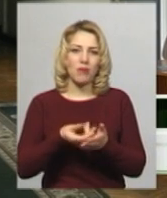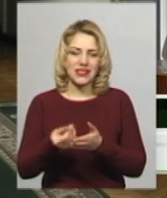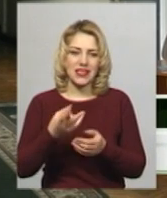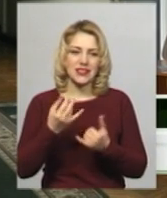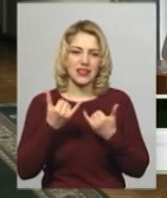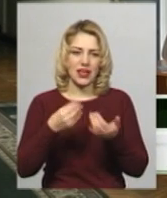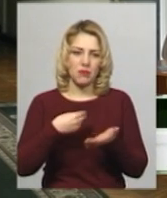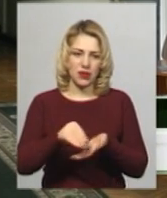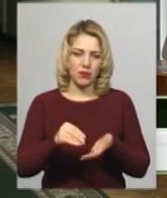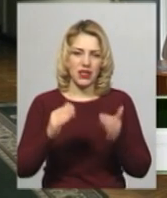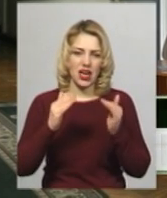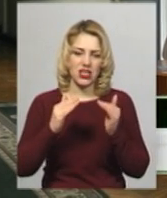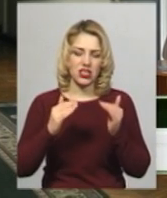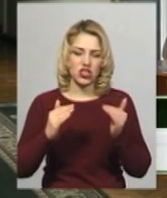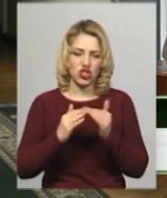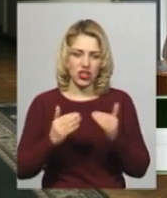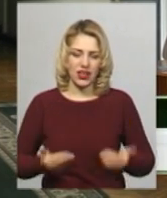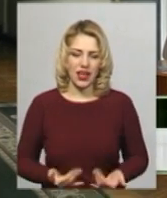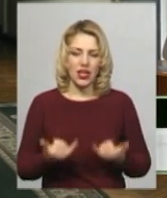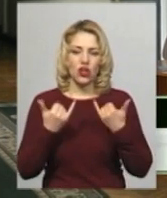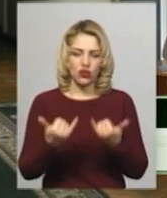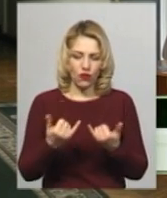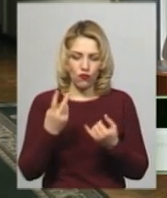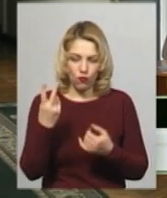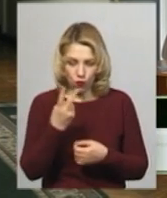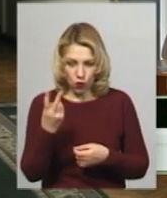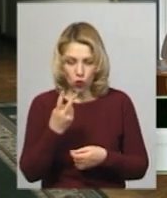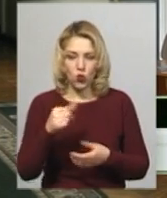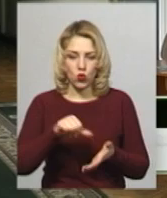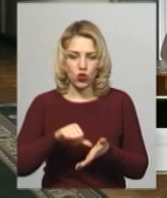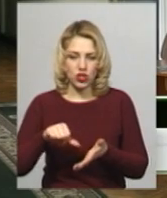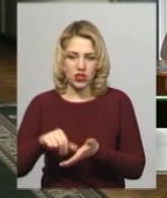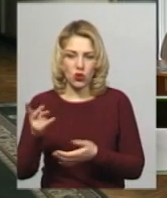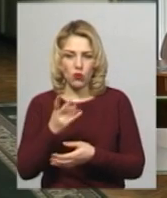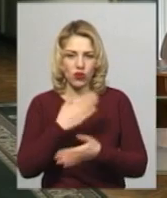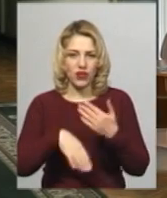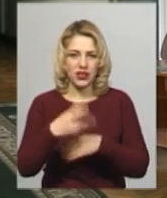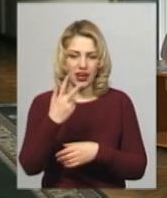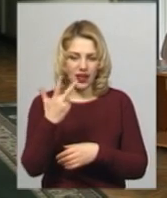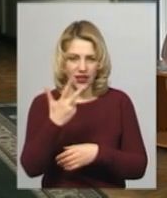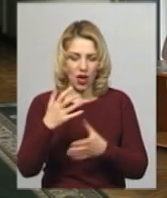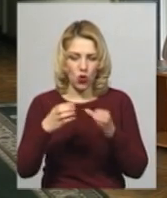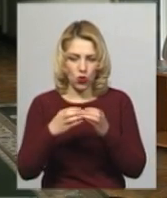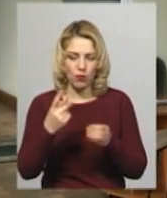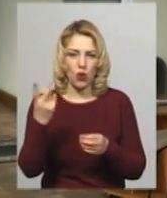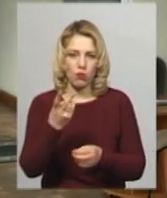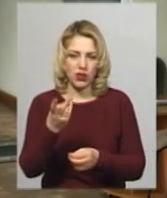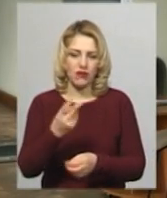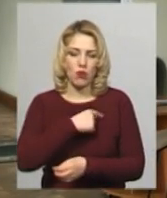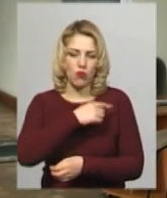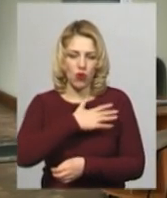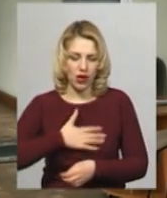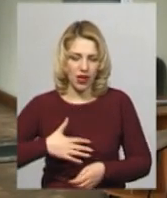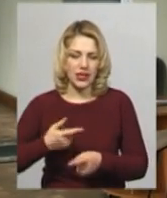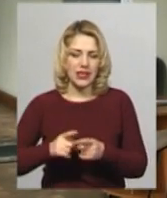двох учасників російсько-української війни. Це обидвоє інваліди третьої групи, обидвоє поранені на війні. Це цільові